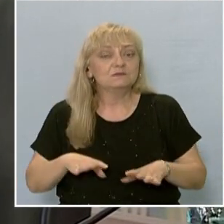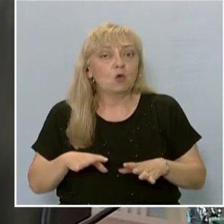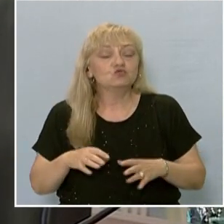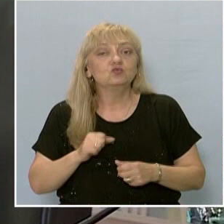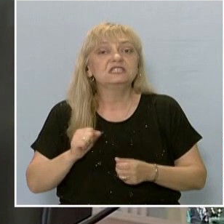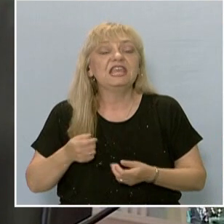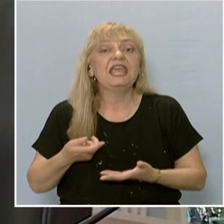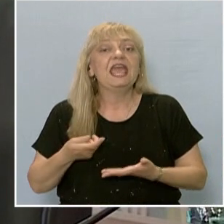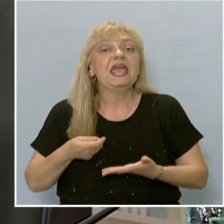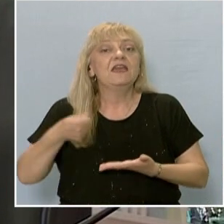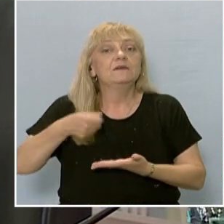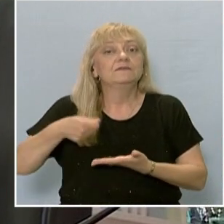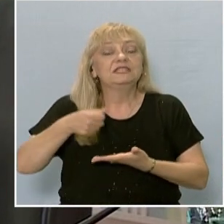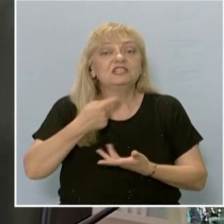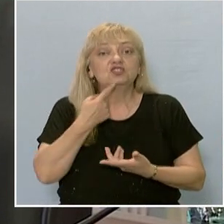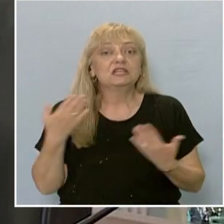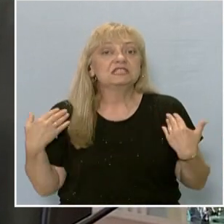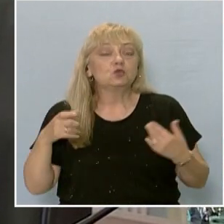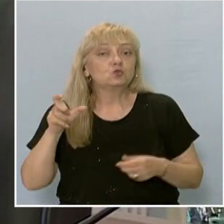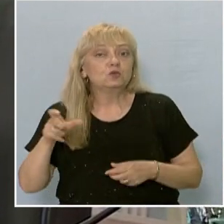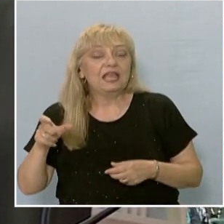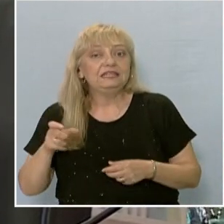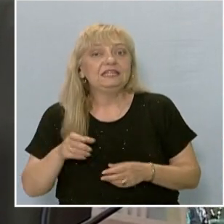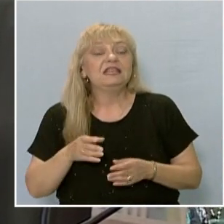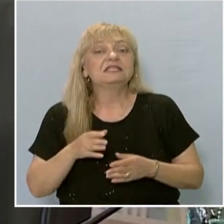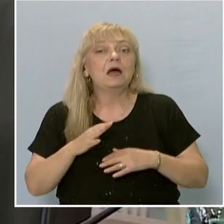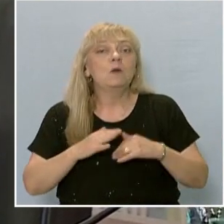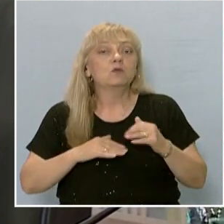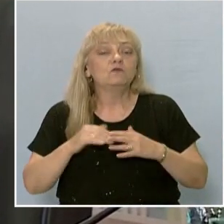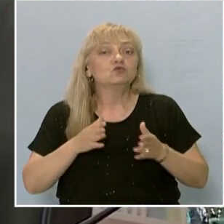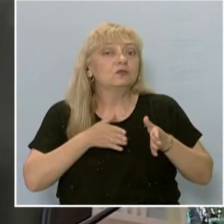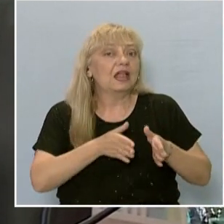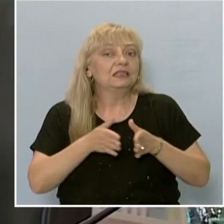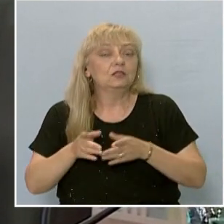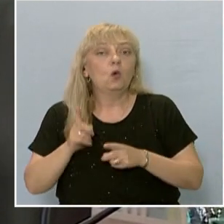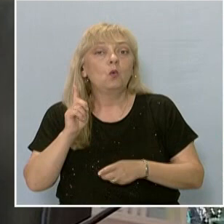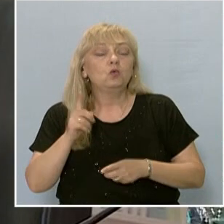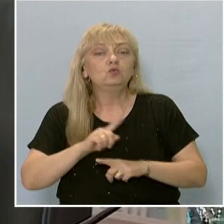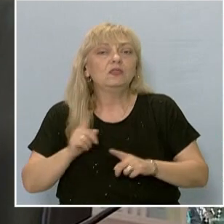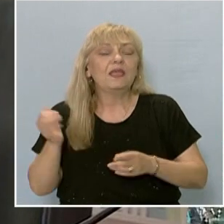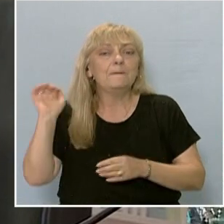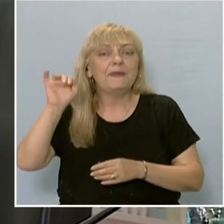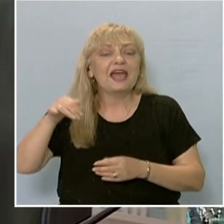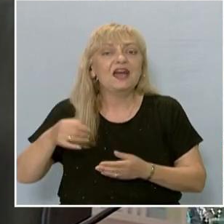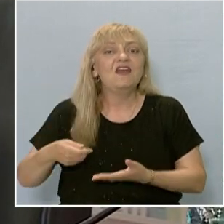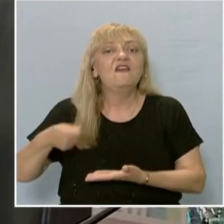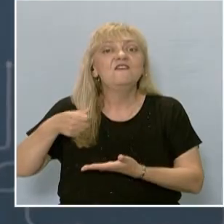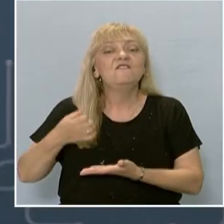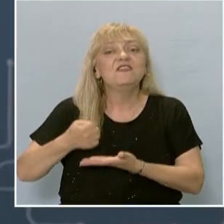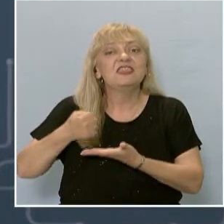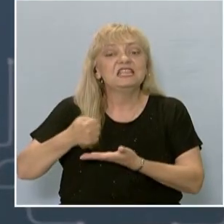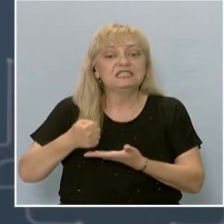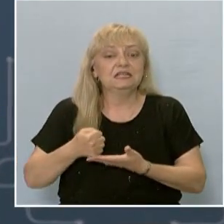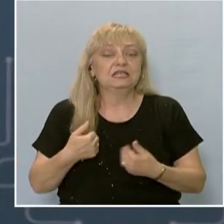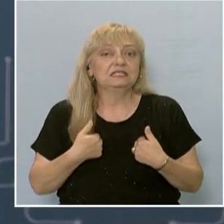студентите в управени професионални направления, които до сега бяха не дофинансирани по този начин.